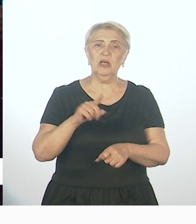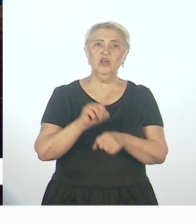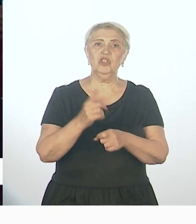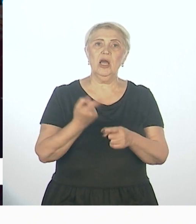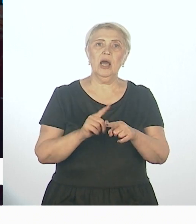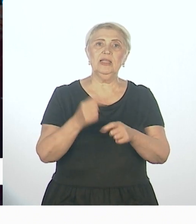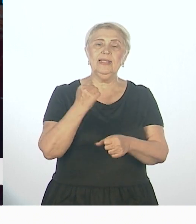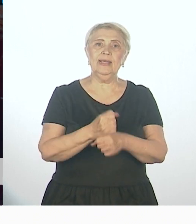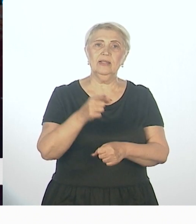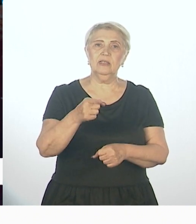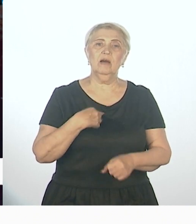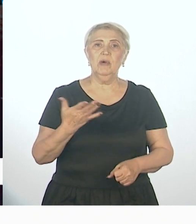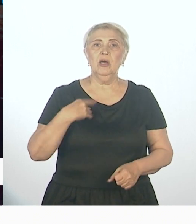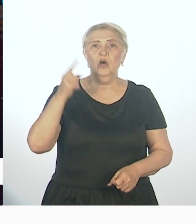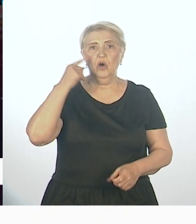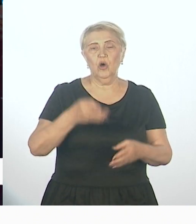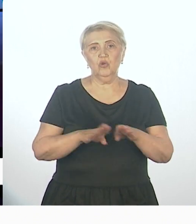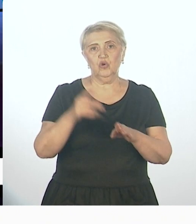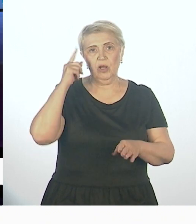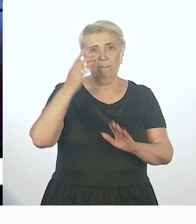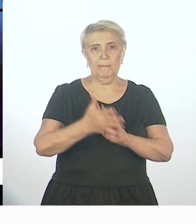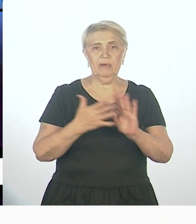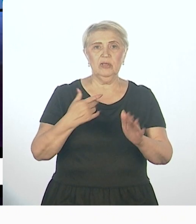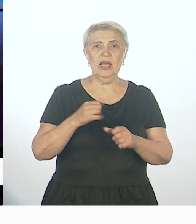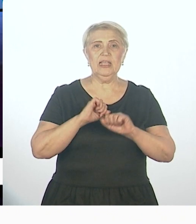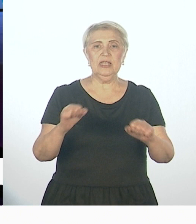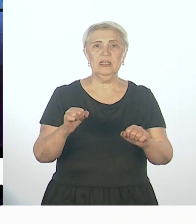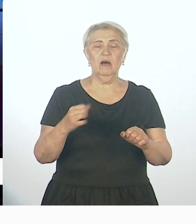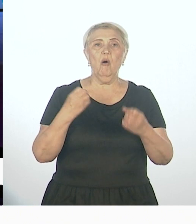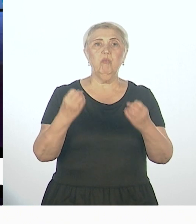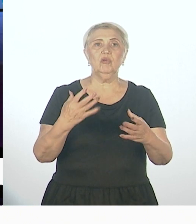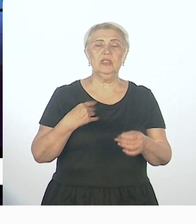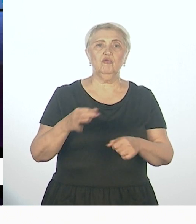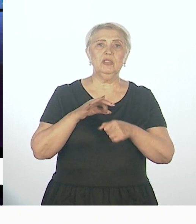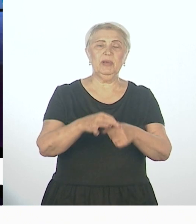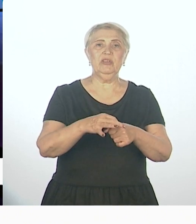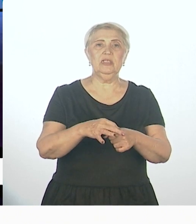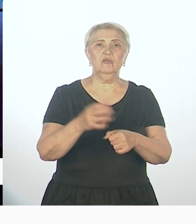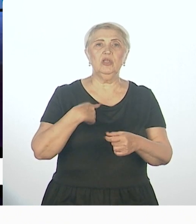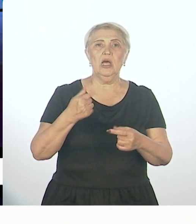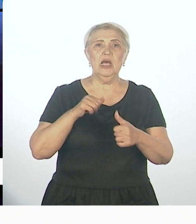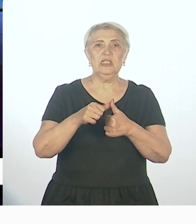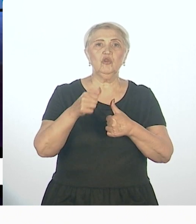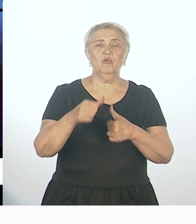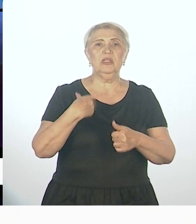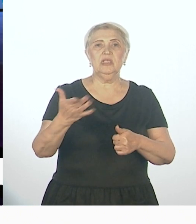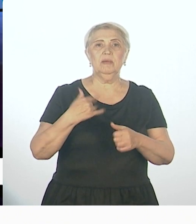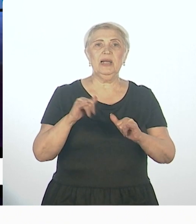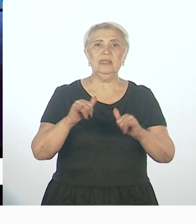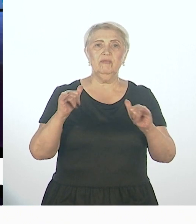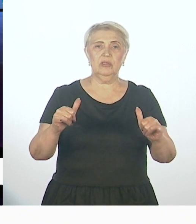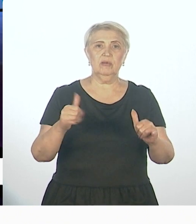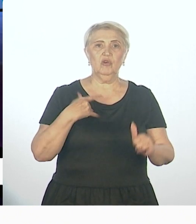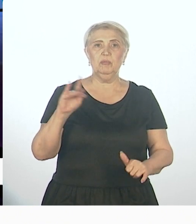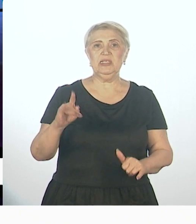Но мы же тоже понимаем, нельзя просто привезти ребенка с особенностями развития и посадить в общеобразовательный класс. Есть требования по